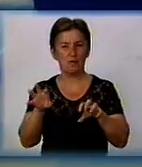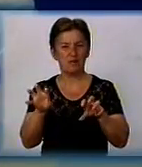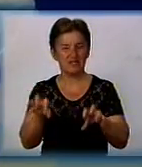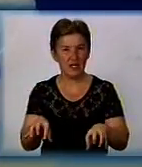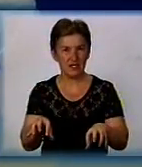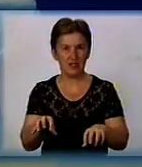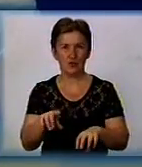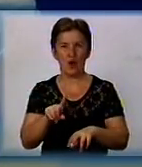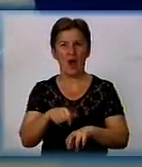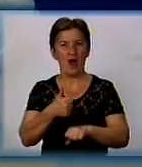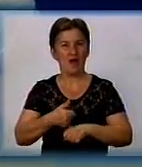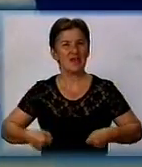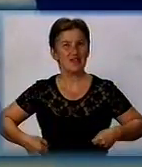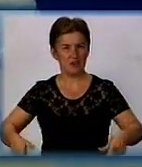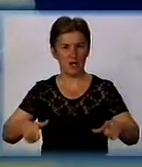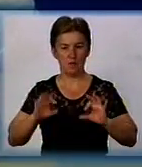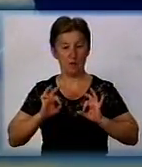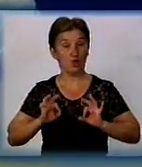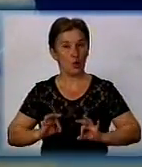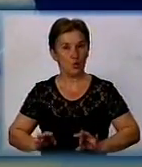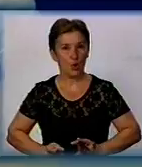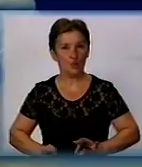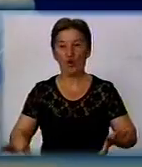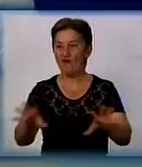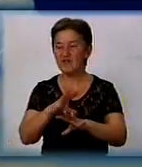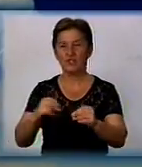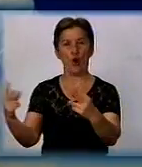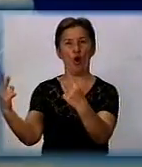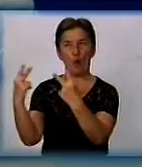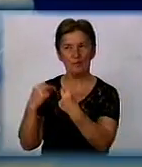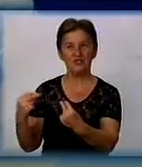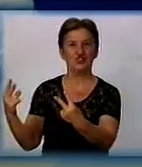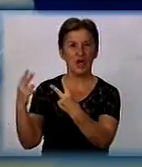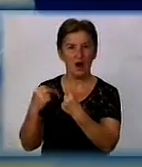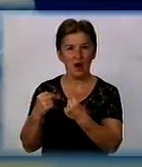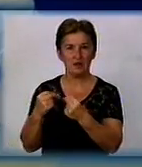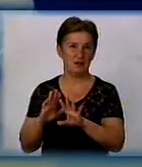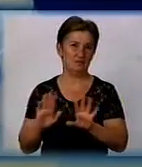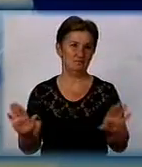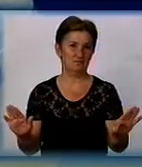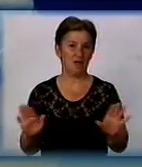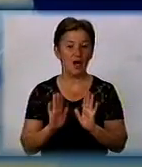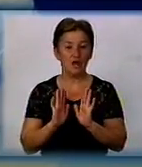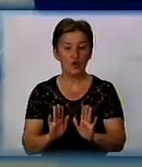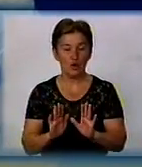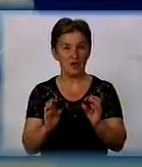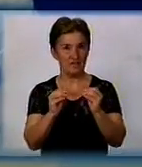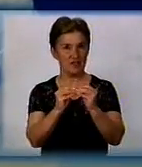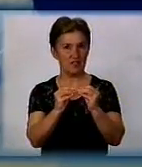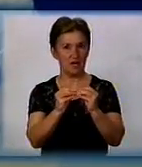і к генеральному прокурору, все. Ну, все, обіщання, обіщання, тільки обіщання остали. І тільки лише в 2010